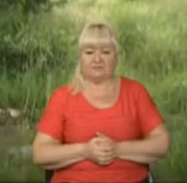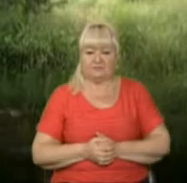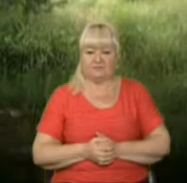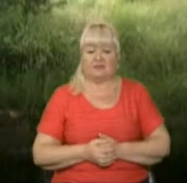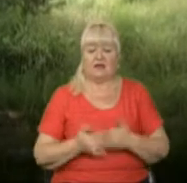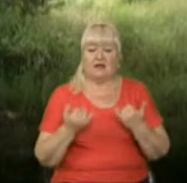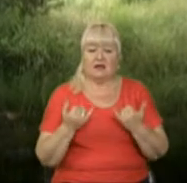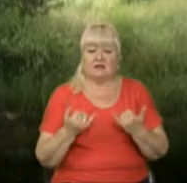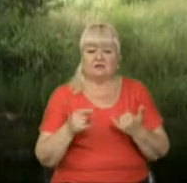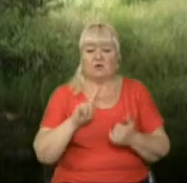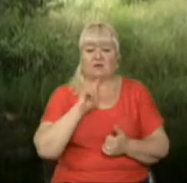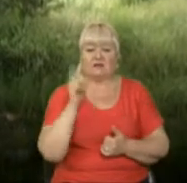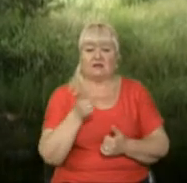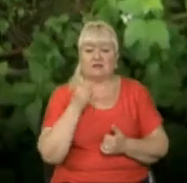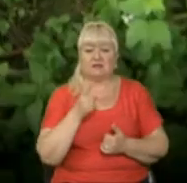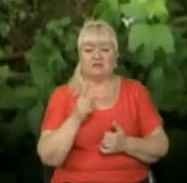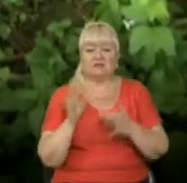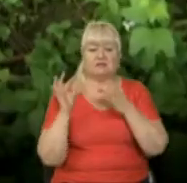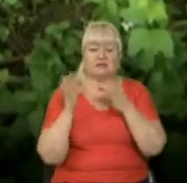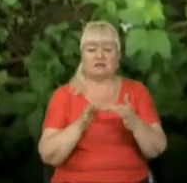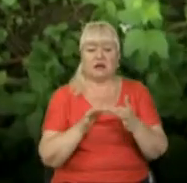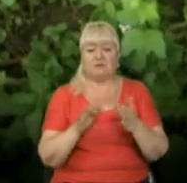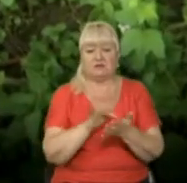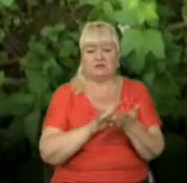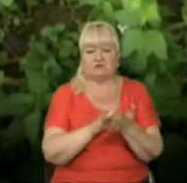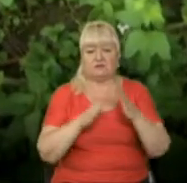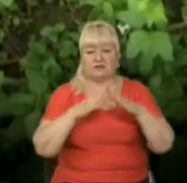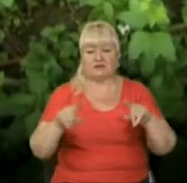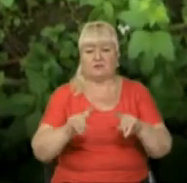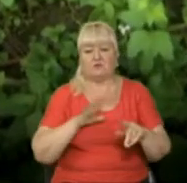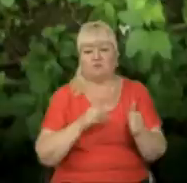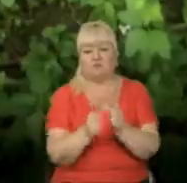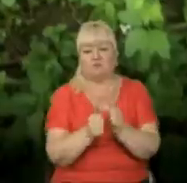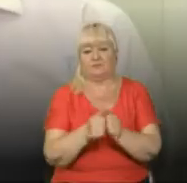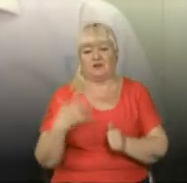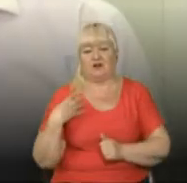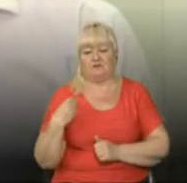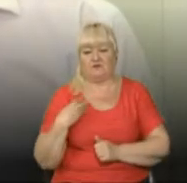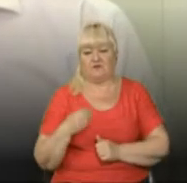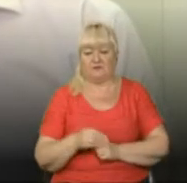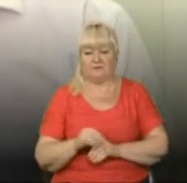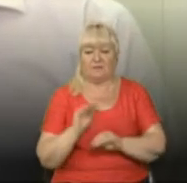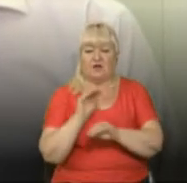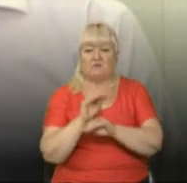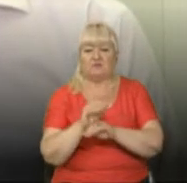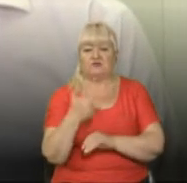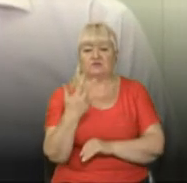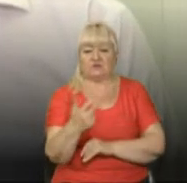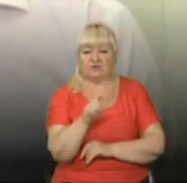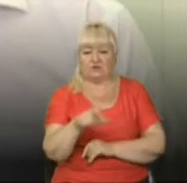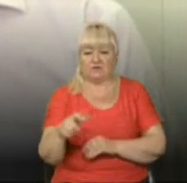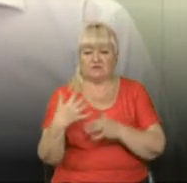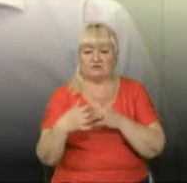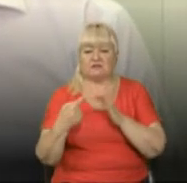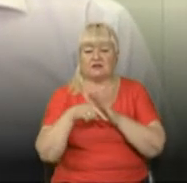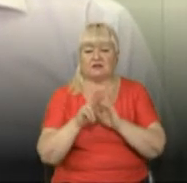Сьогодні річниця нападу на ромський табір, який був розташований неподалік Львова. Обвинувачується троє осіб, серед